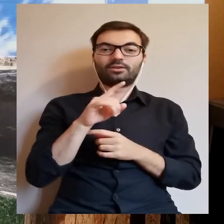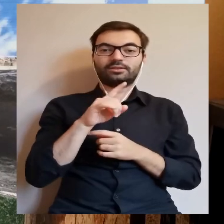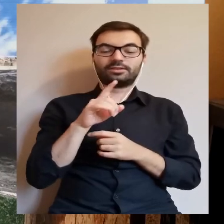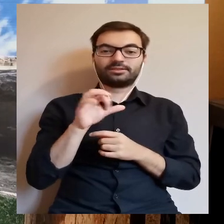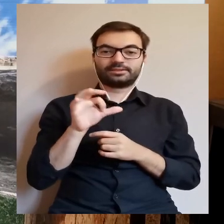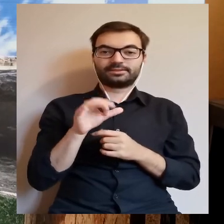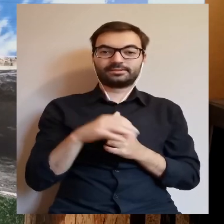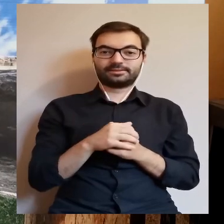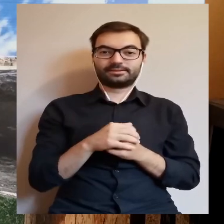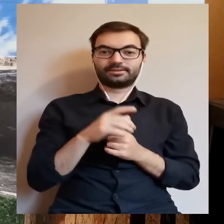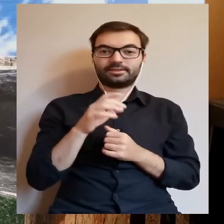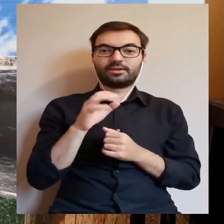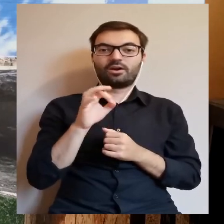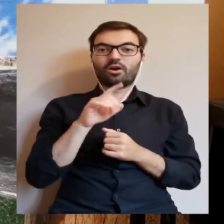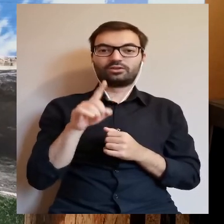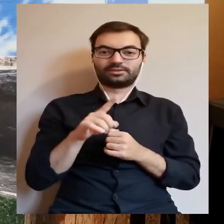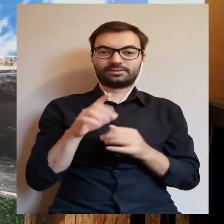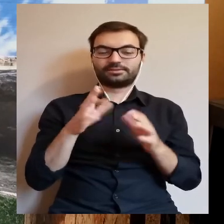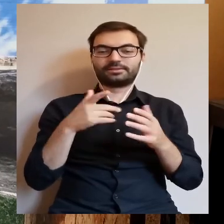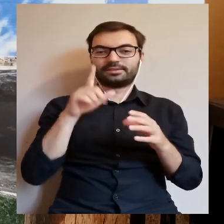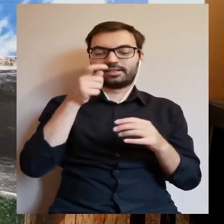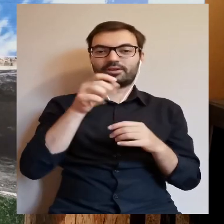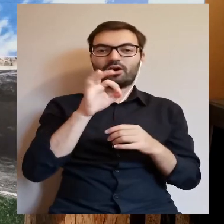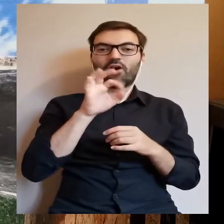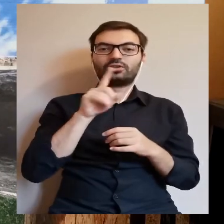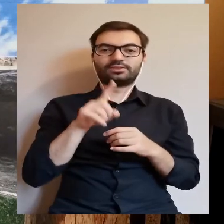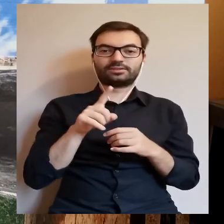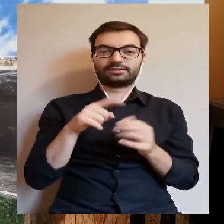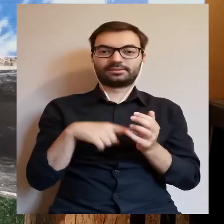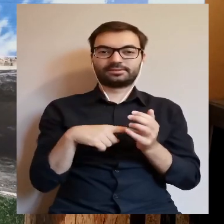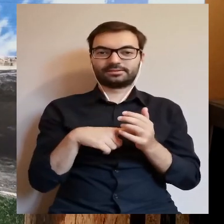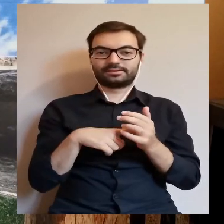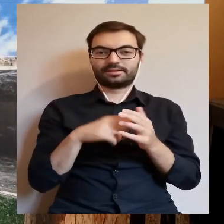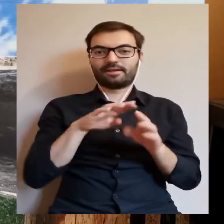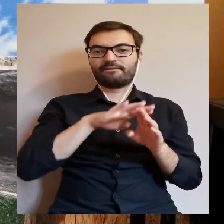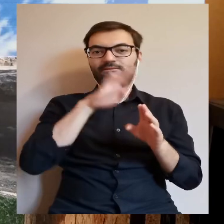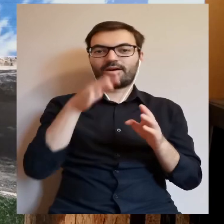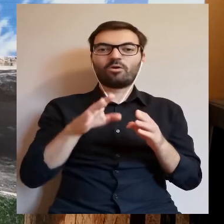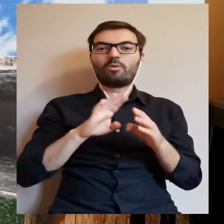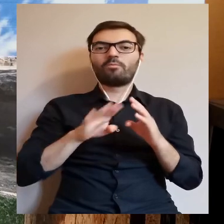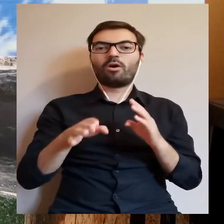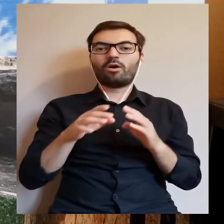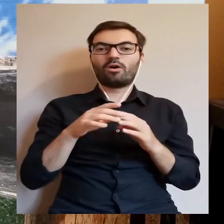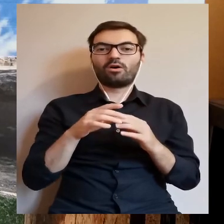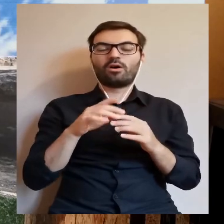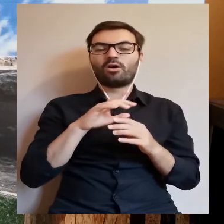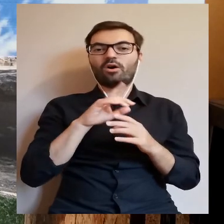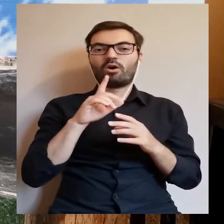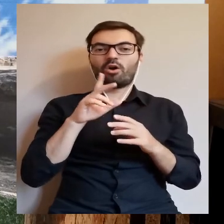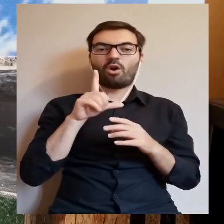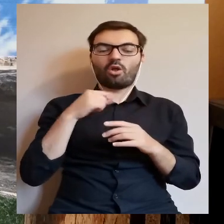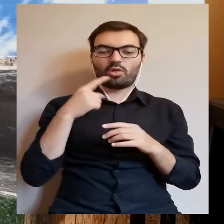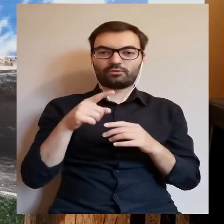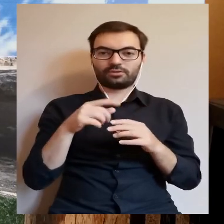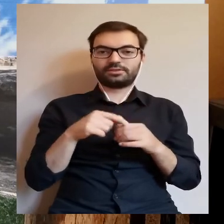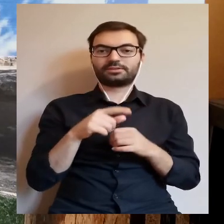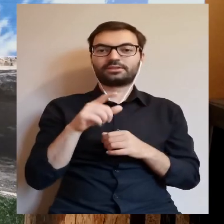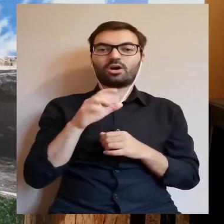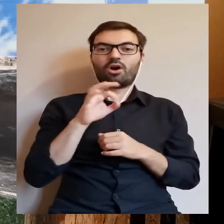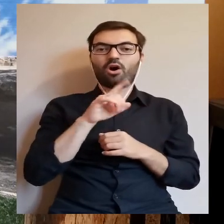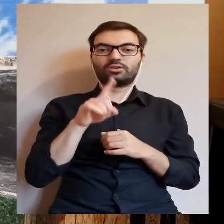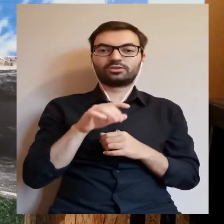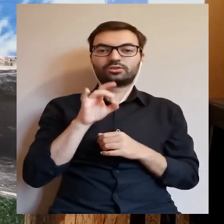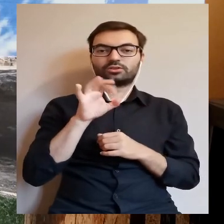to jest takie określenie właśnie wału polodowcowego. Os gostyniński to jest